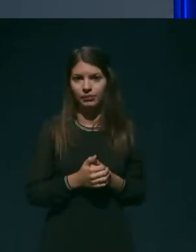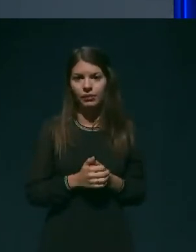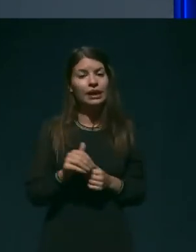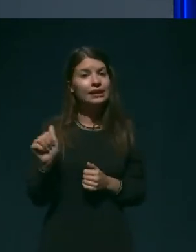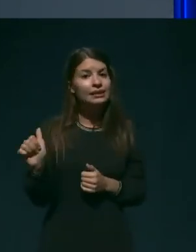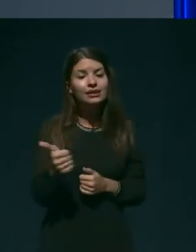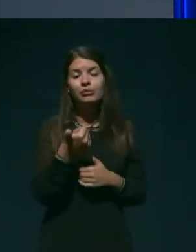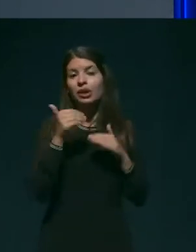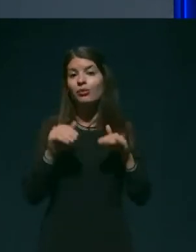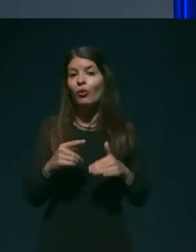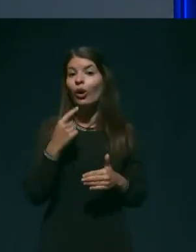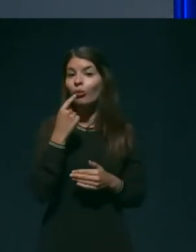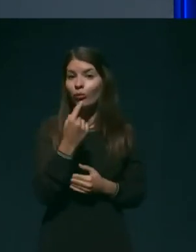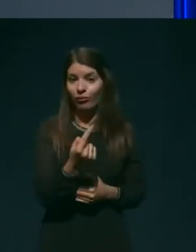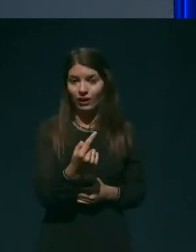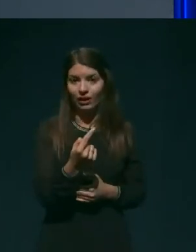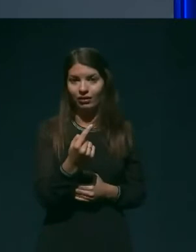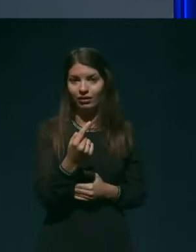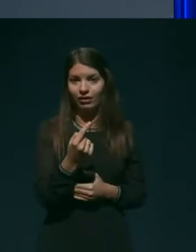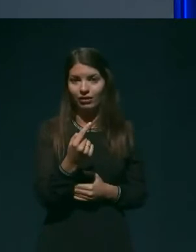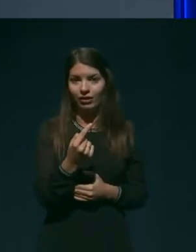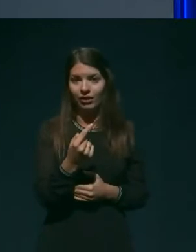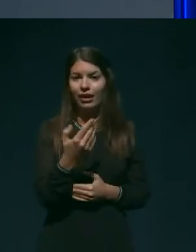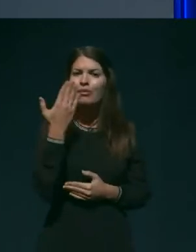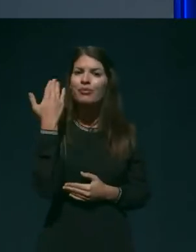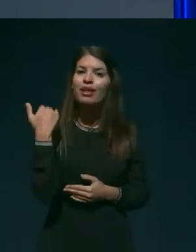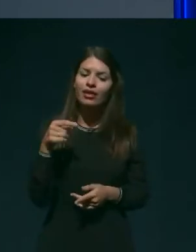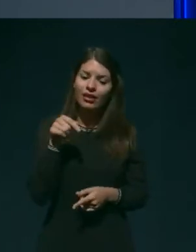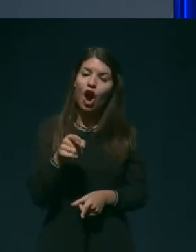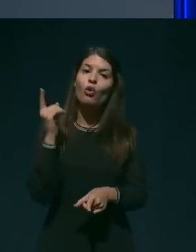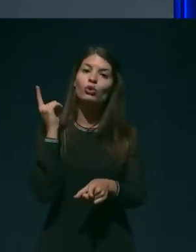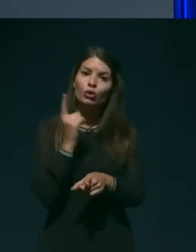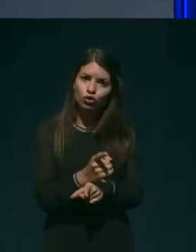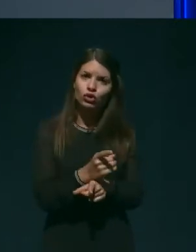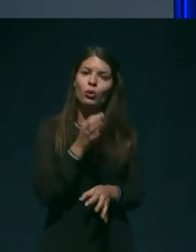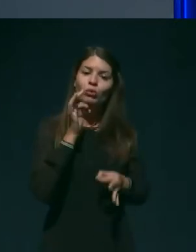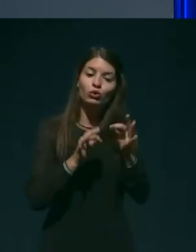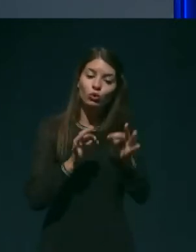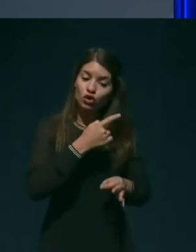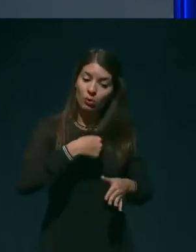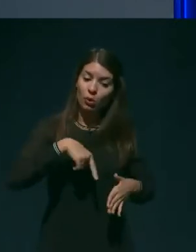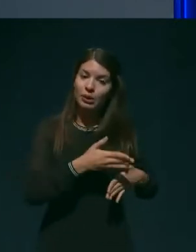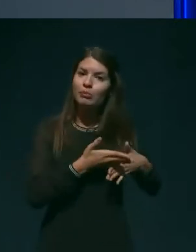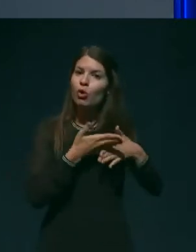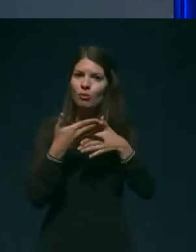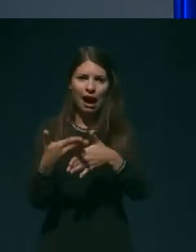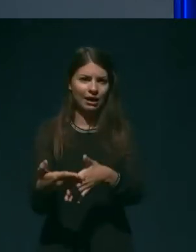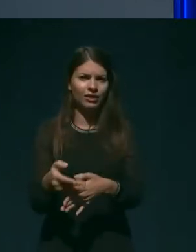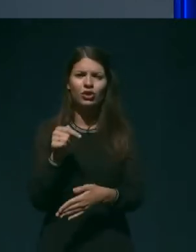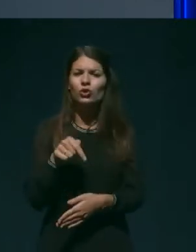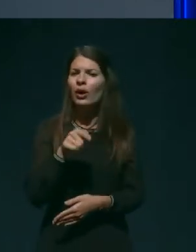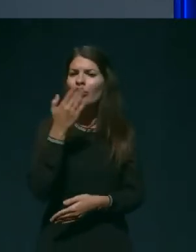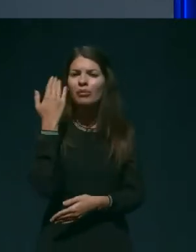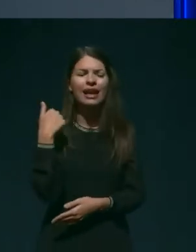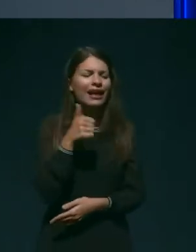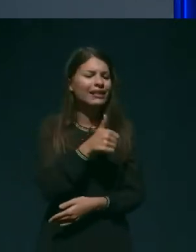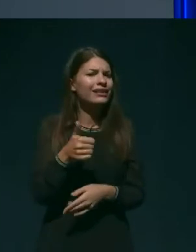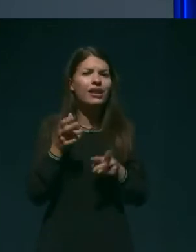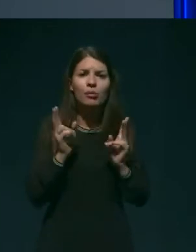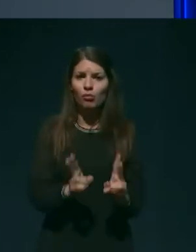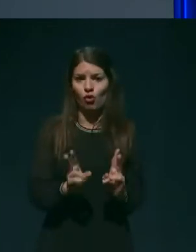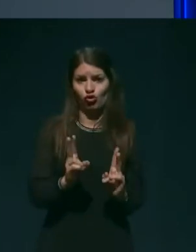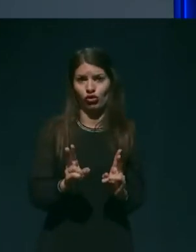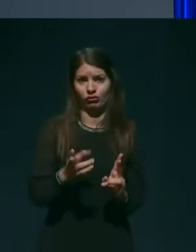povdariti, da je bila odločitev, da skušamo pomagati edina možna v tistem času